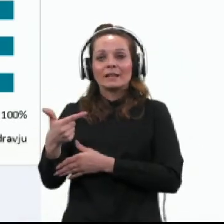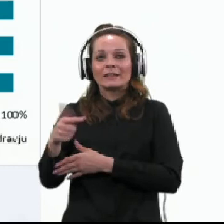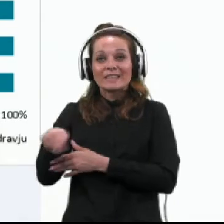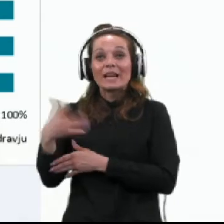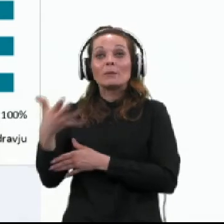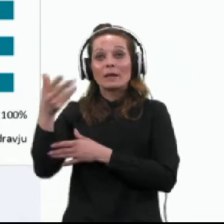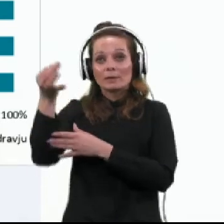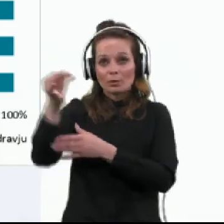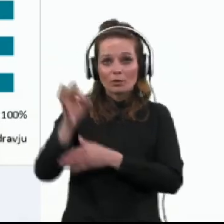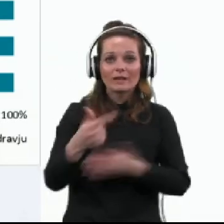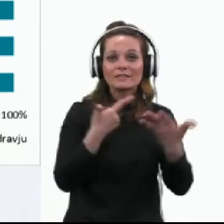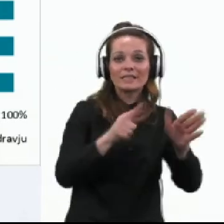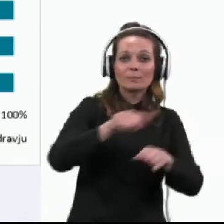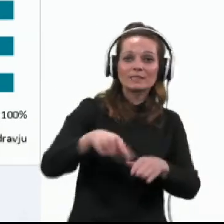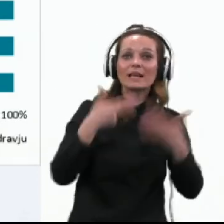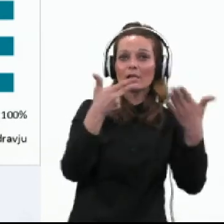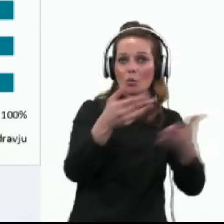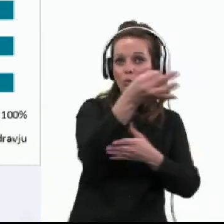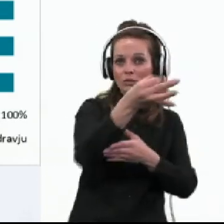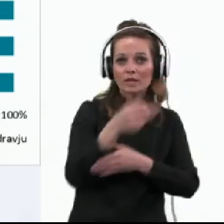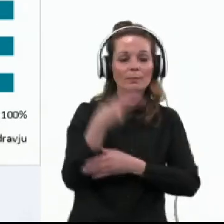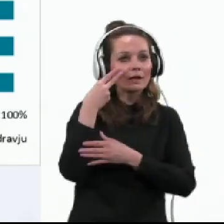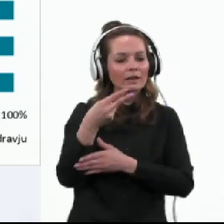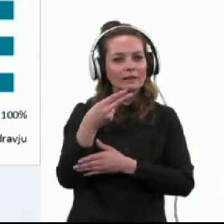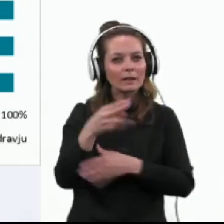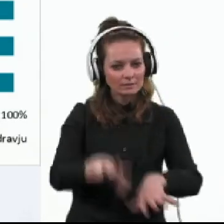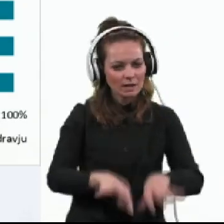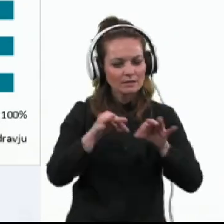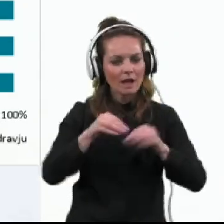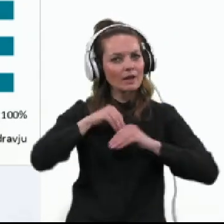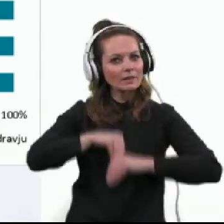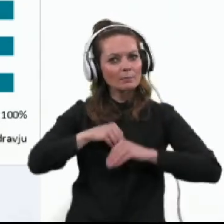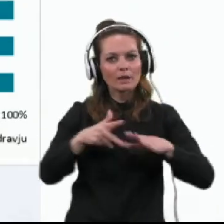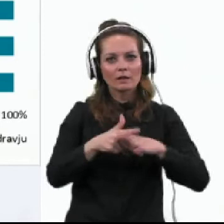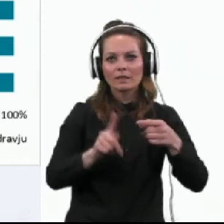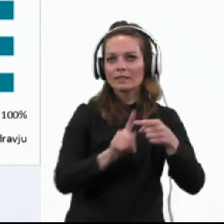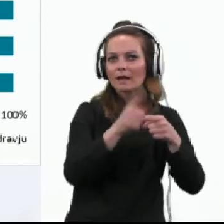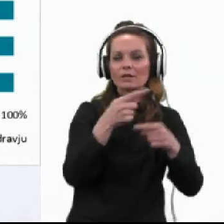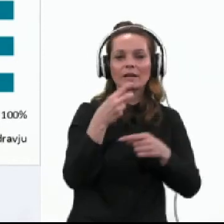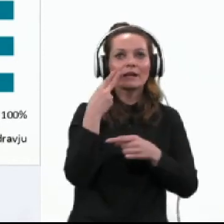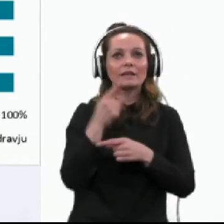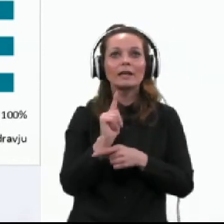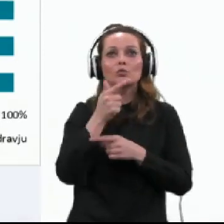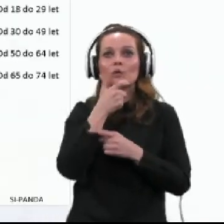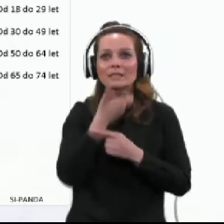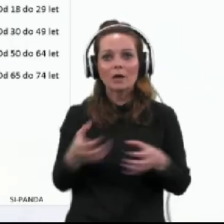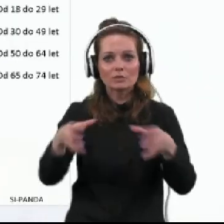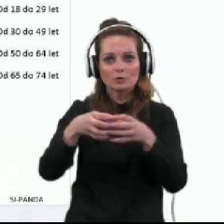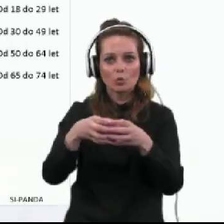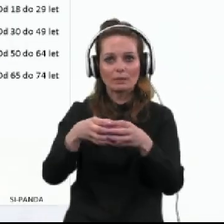17,8% glede zaznavanja depresivne motnje, torej največji glede na druge starostne skupine.